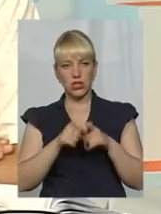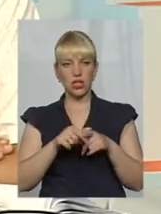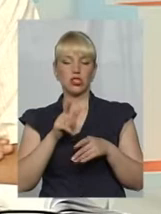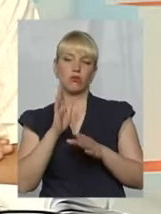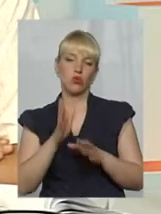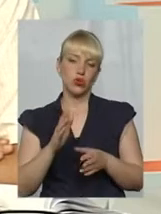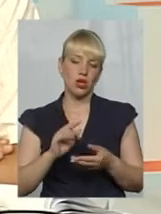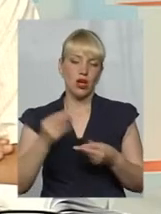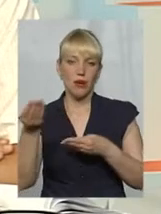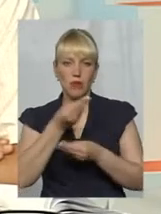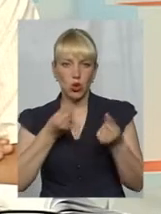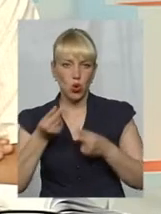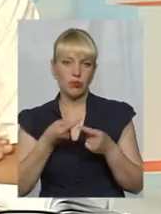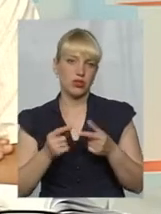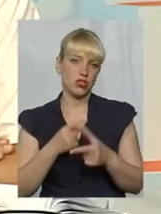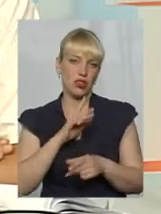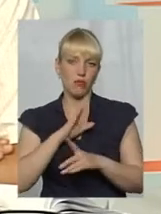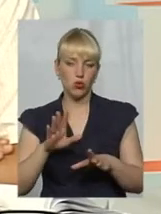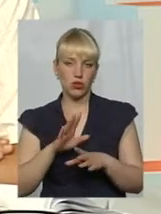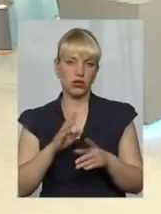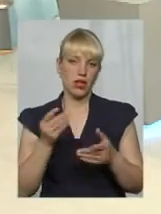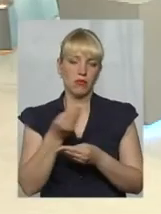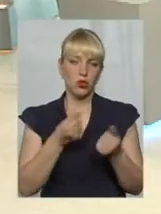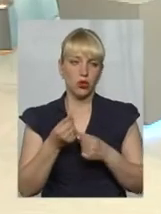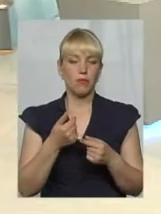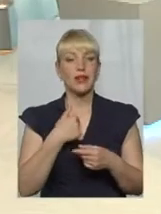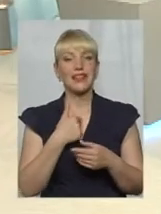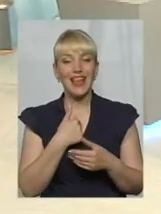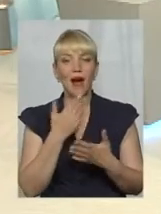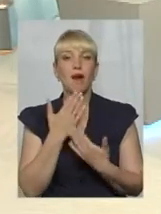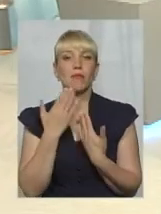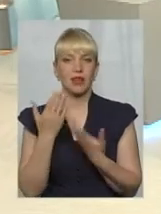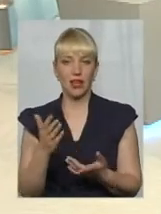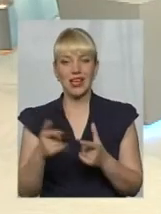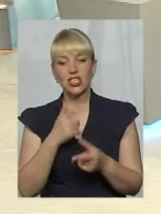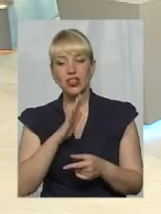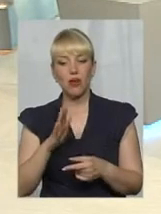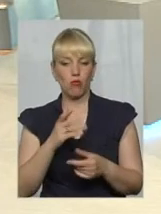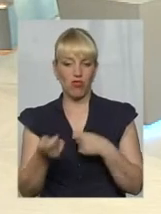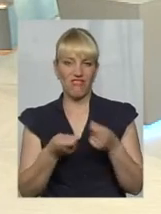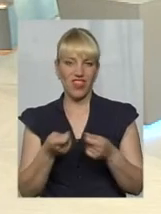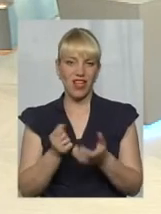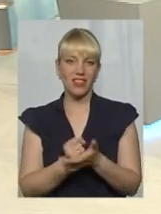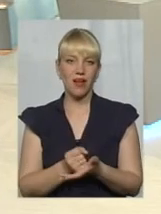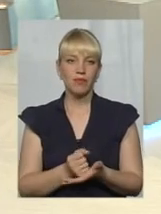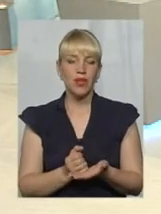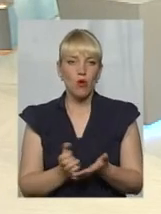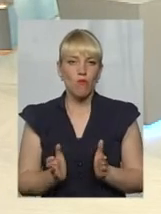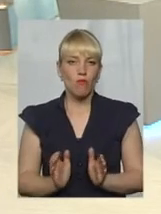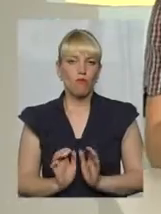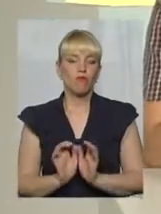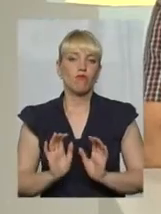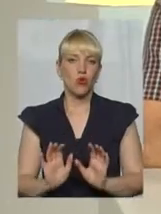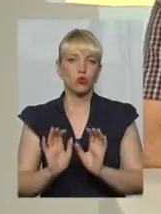підробляти, чи не буде. Факт в що... Чи не буде влада просувати якраз свої муніципально-управлінські компанії,